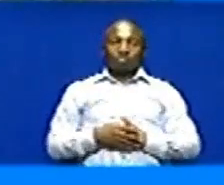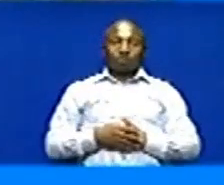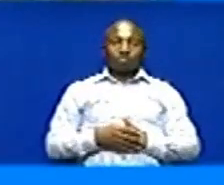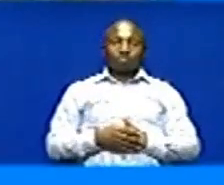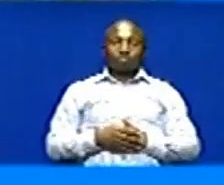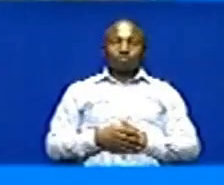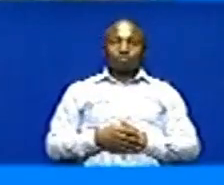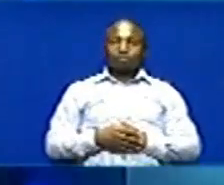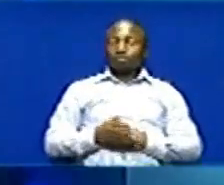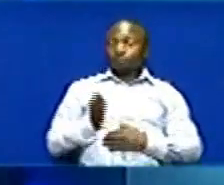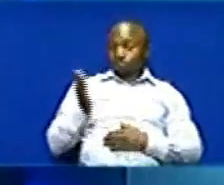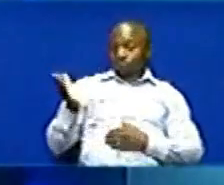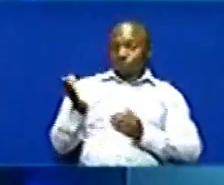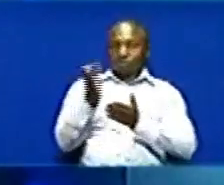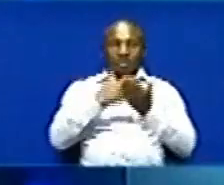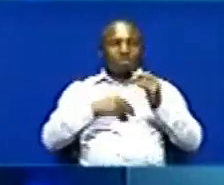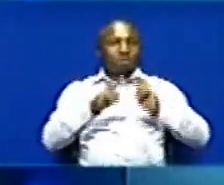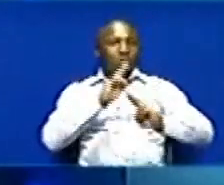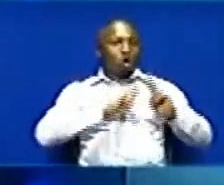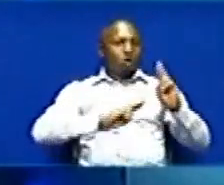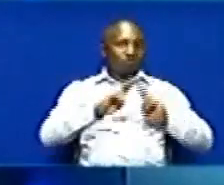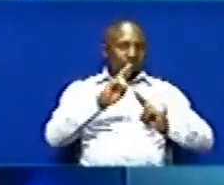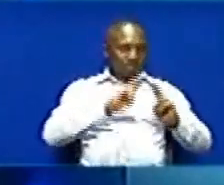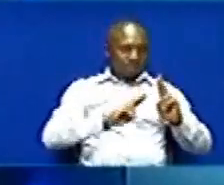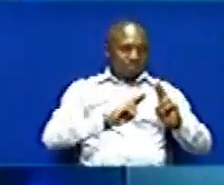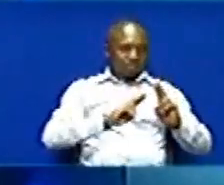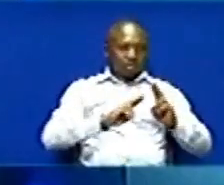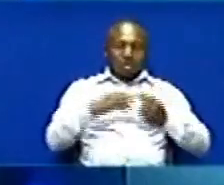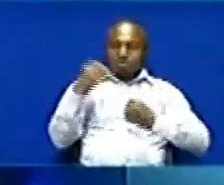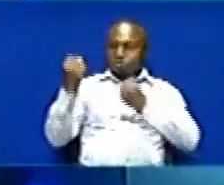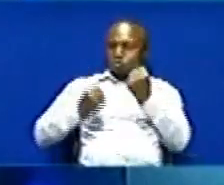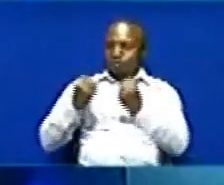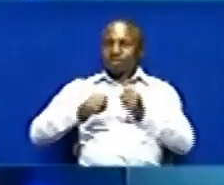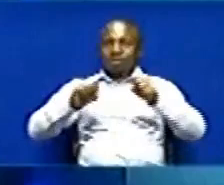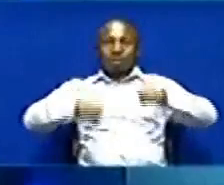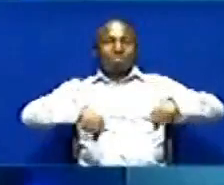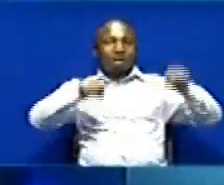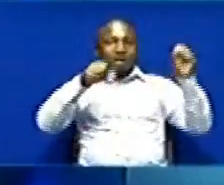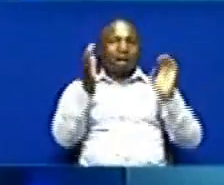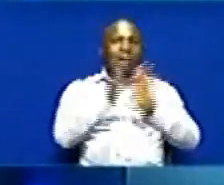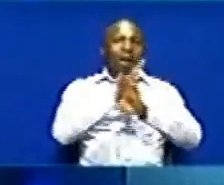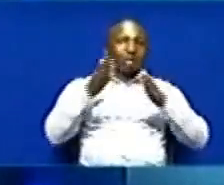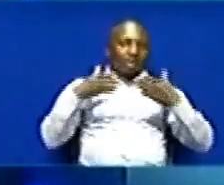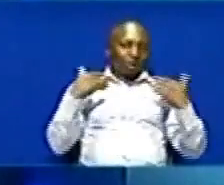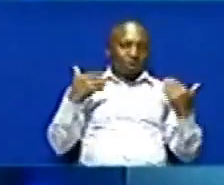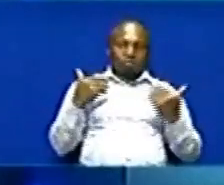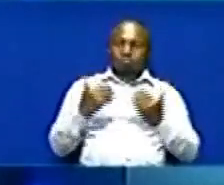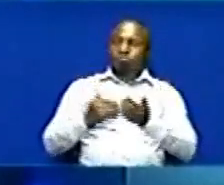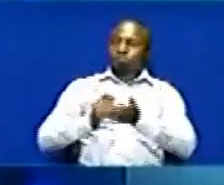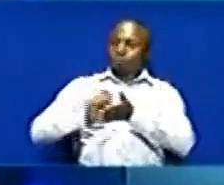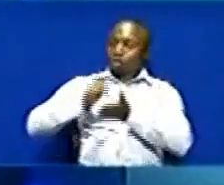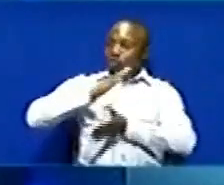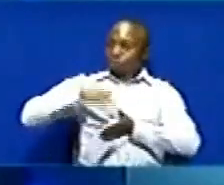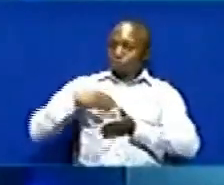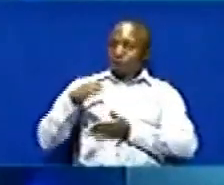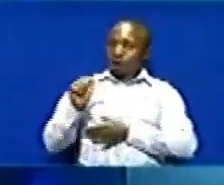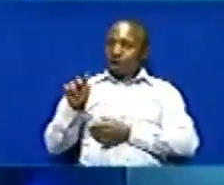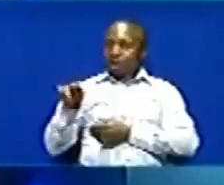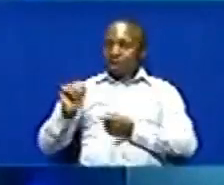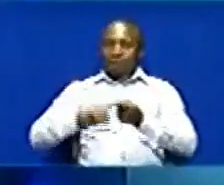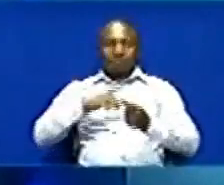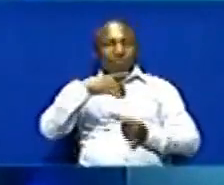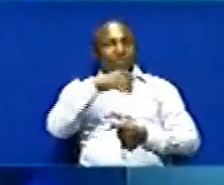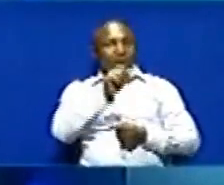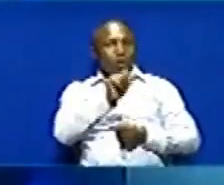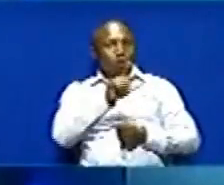Na mlekuwa niseme ya mahojianu hayo Ya mkurugezi huyo mamlaka ya hali ya hewa na waandeshu yetu Ana mwaseoke na Paul Alphons Tungalika raka upando